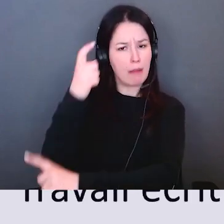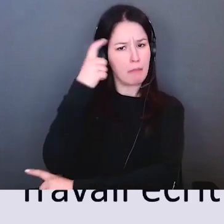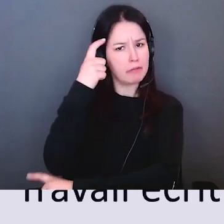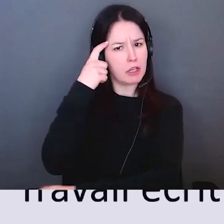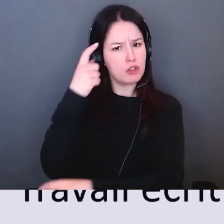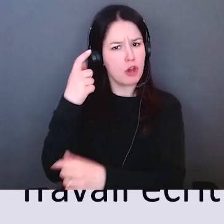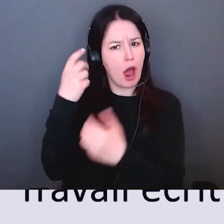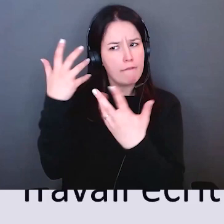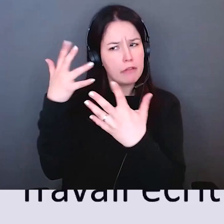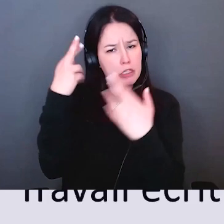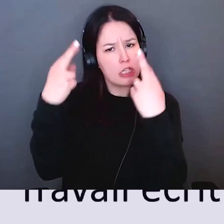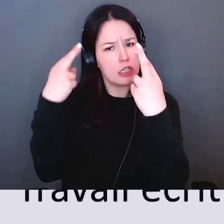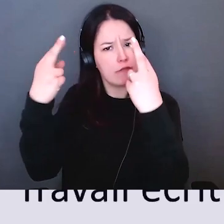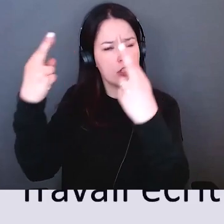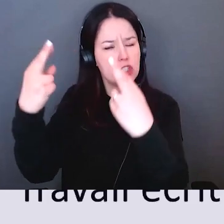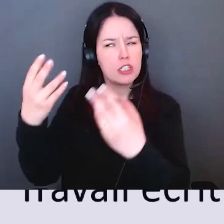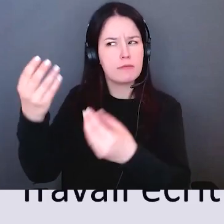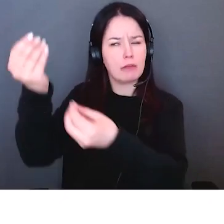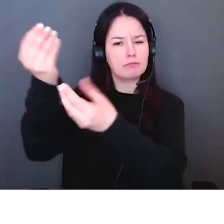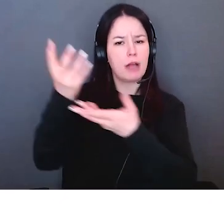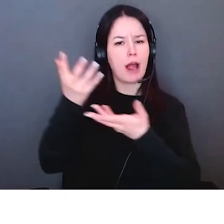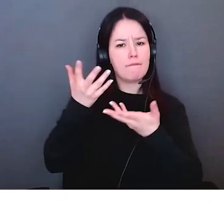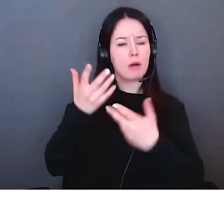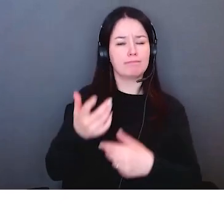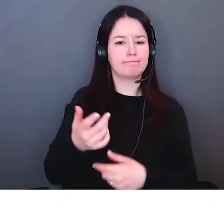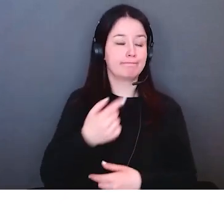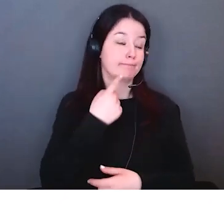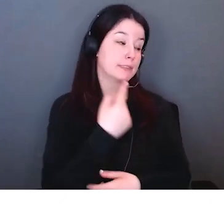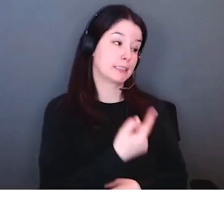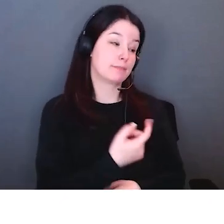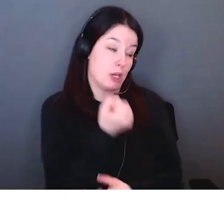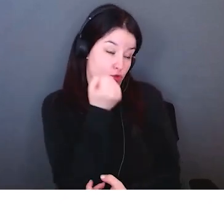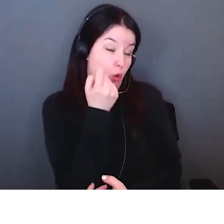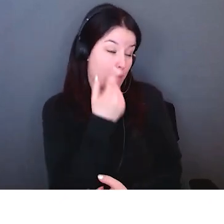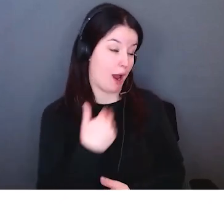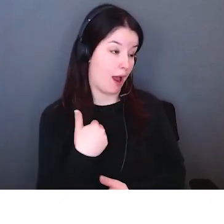a été présenté lors de cette session